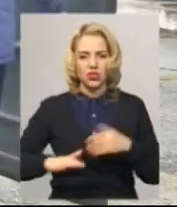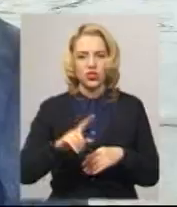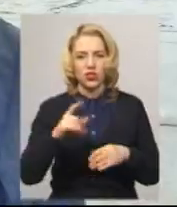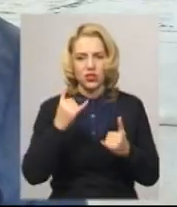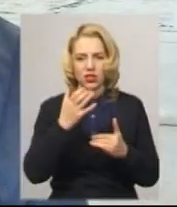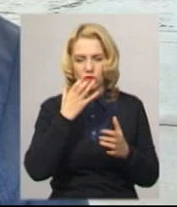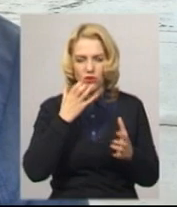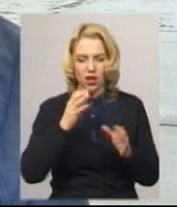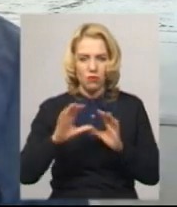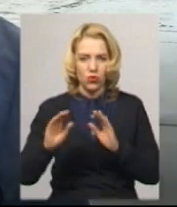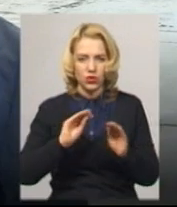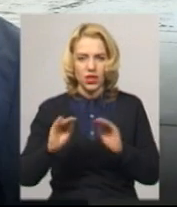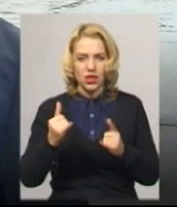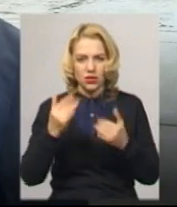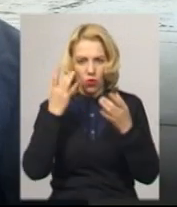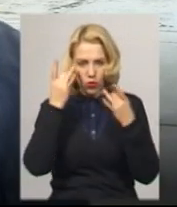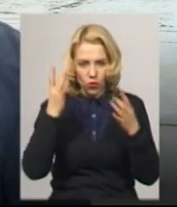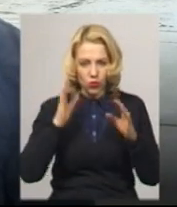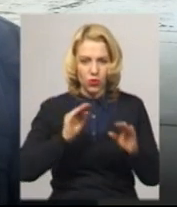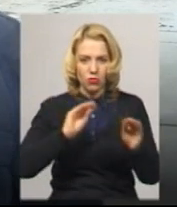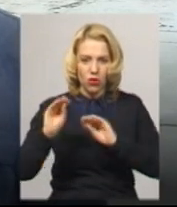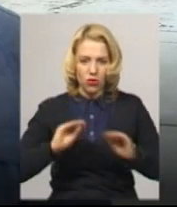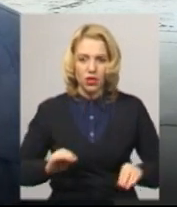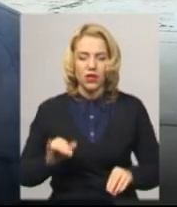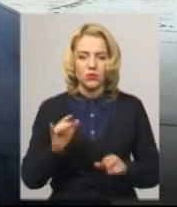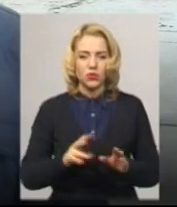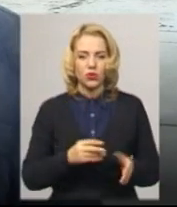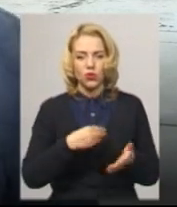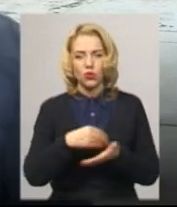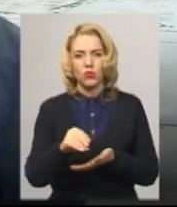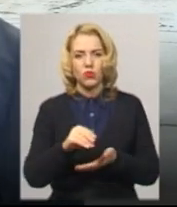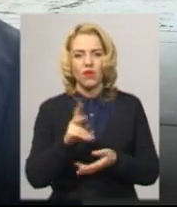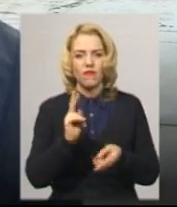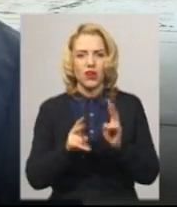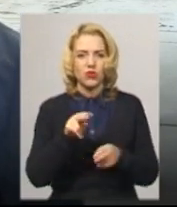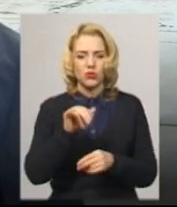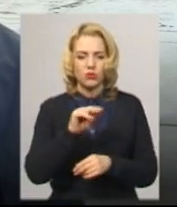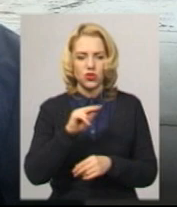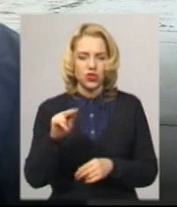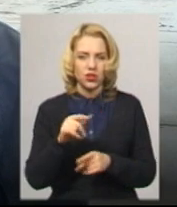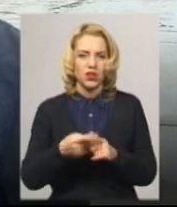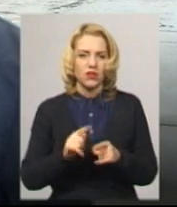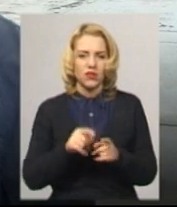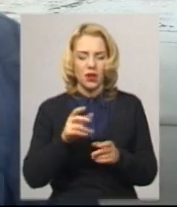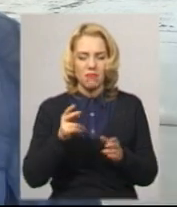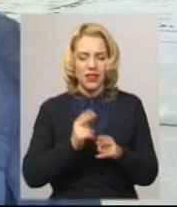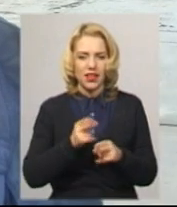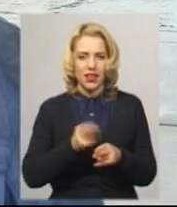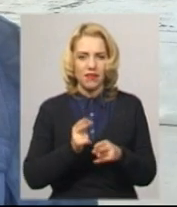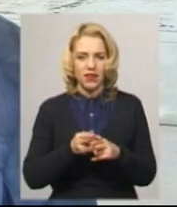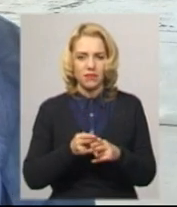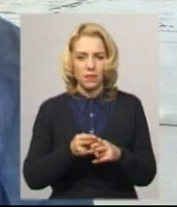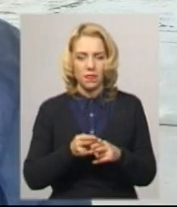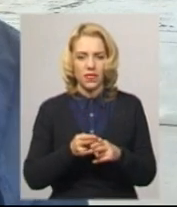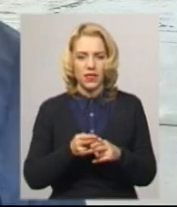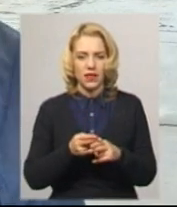Кондратський. Ми його окультуримо, купимо туди варочну піч, вона така металева, з